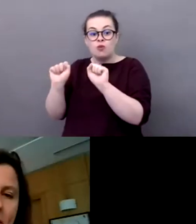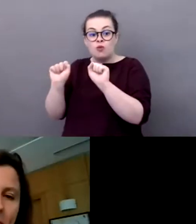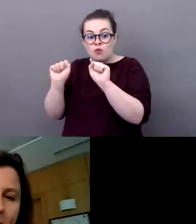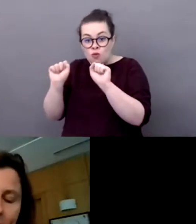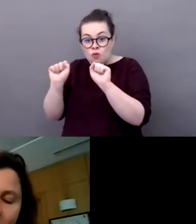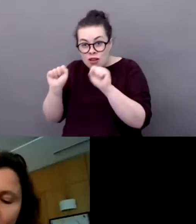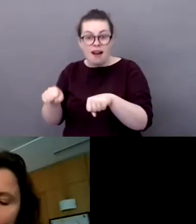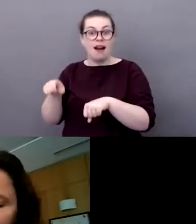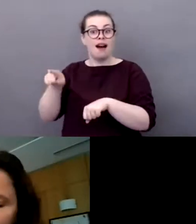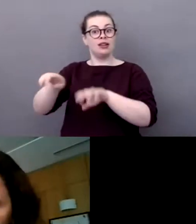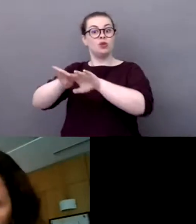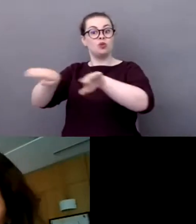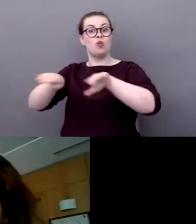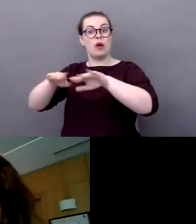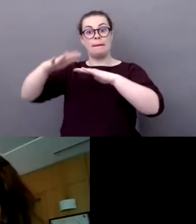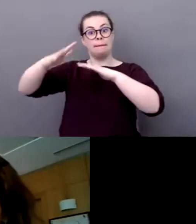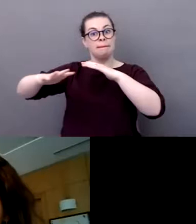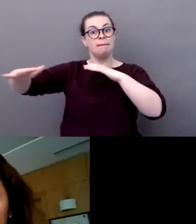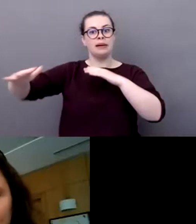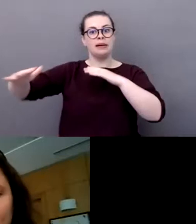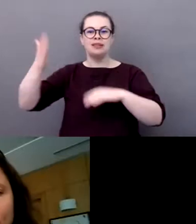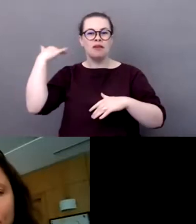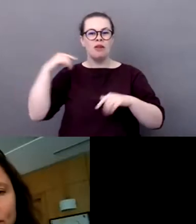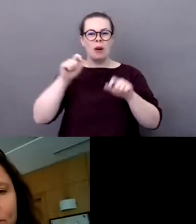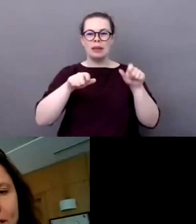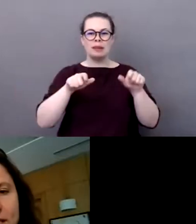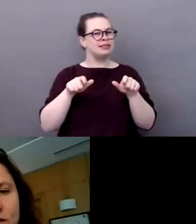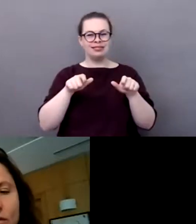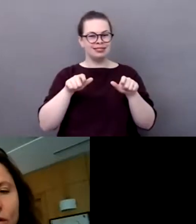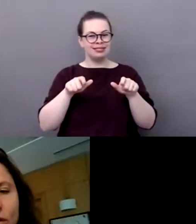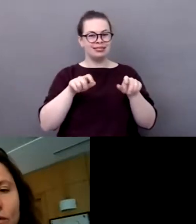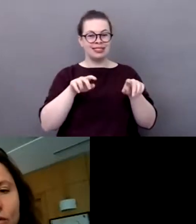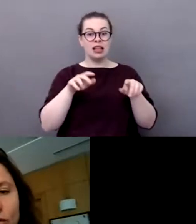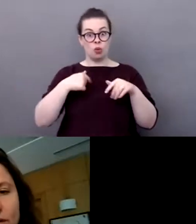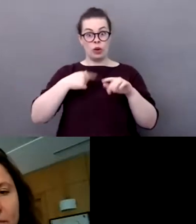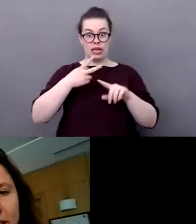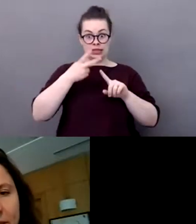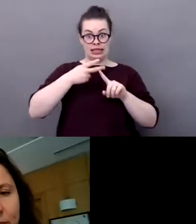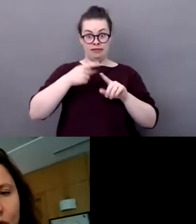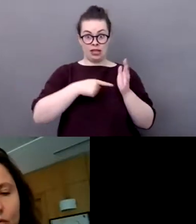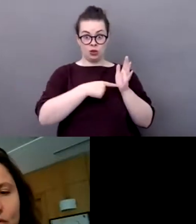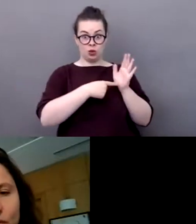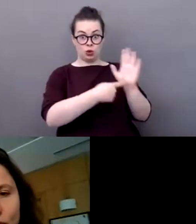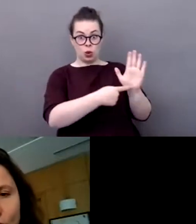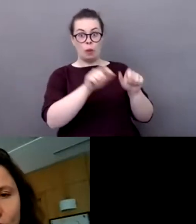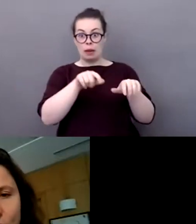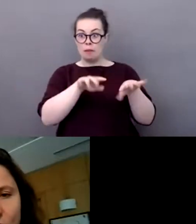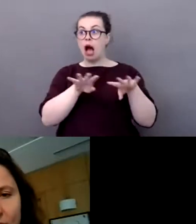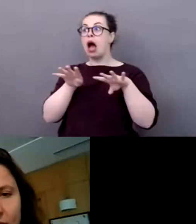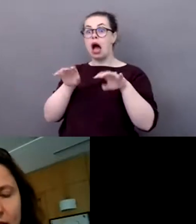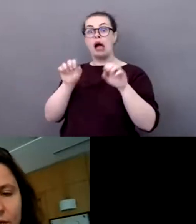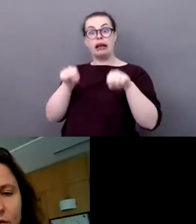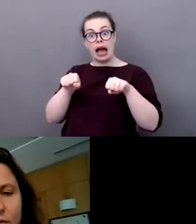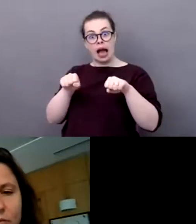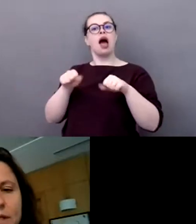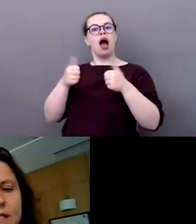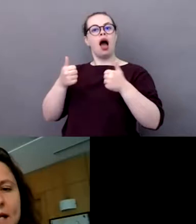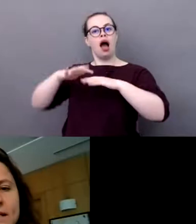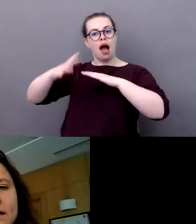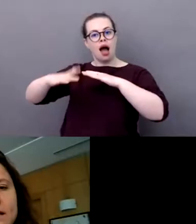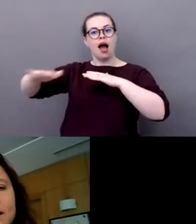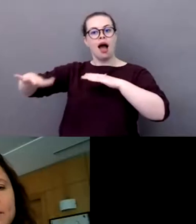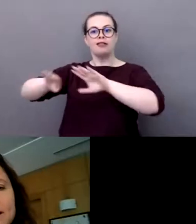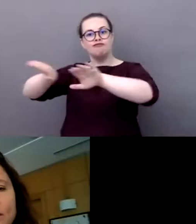discipline. puis aussi, le fait de passer sur un autre type d'équipement que nous soutenons fortement avec des financements